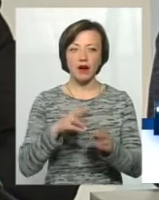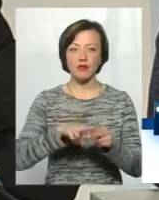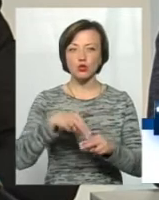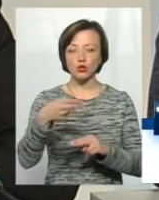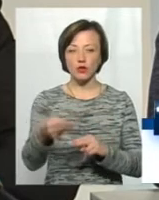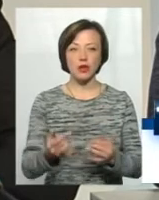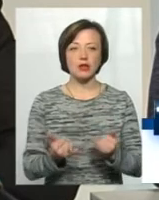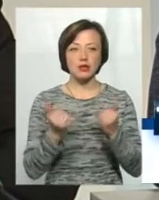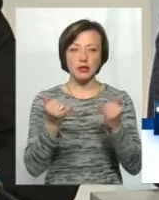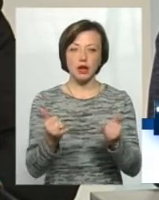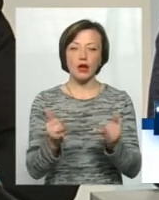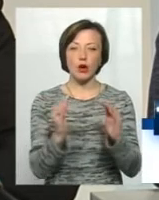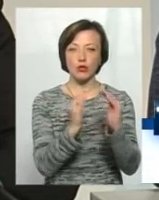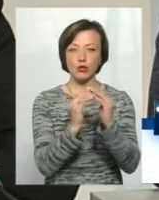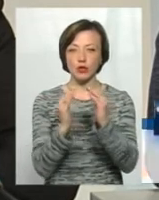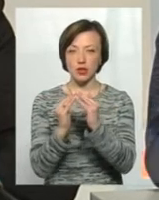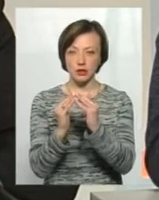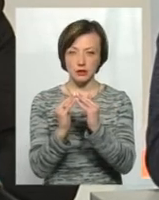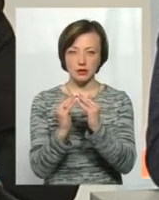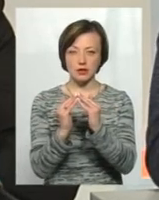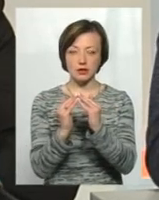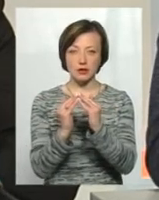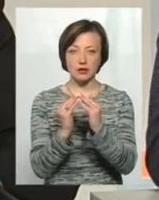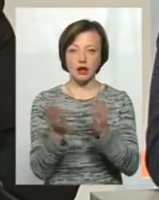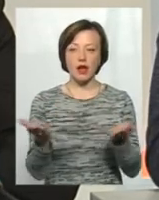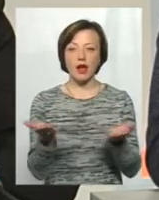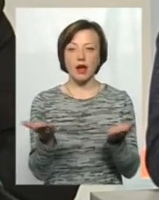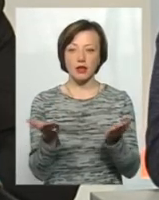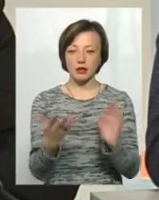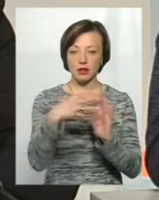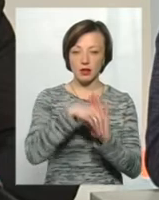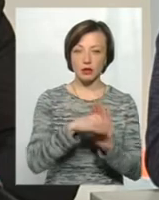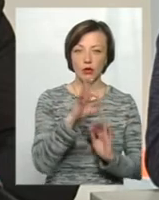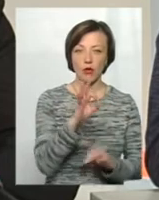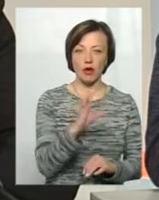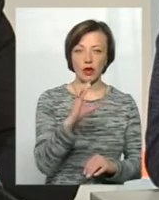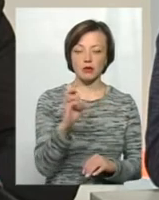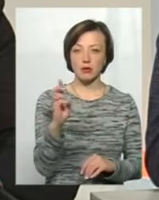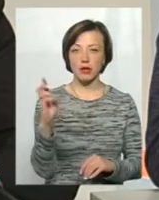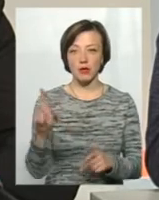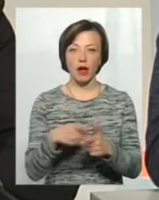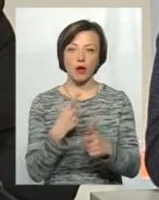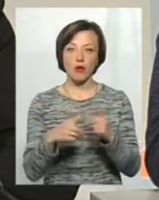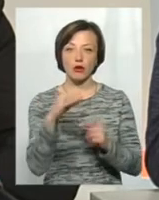будинків, багатоквартирних будинків, які належать або ОСББ, або ЖБК,